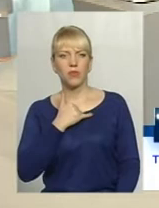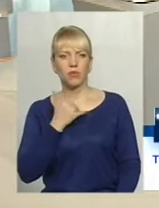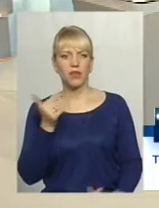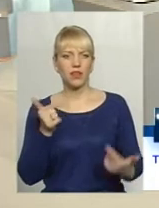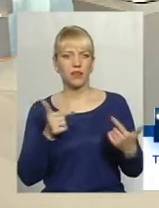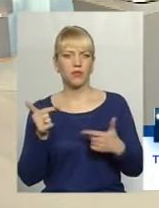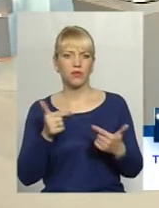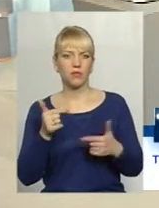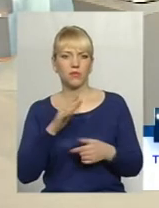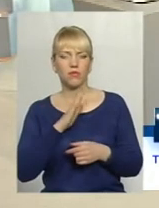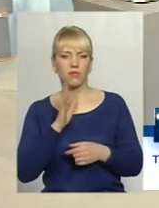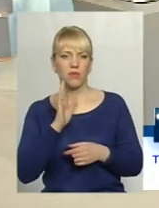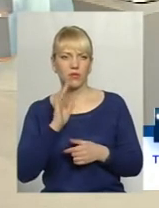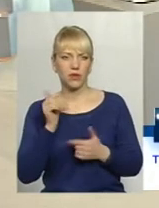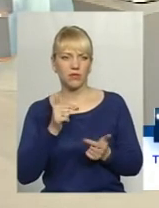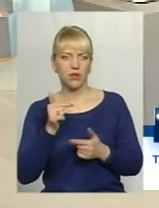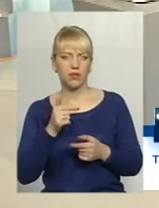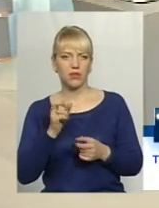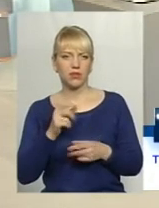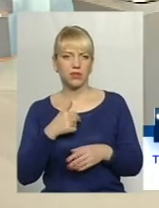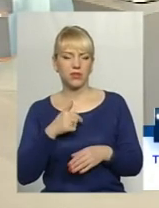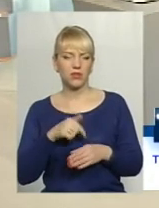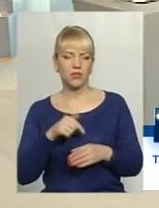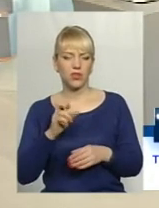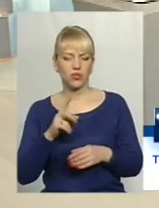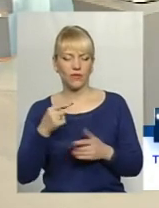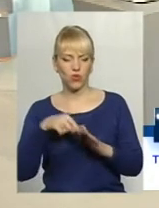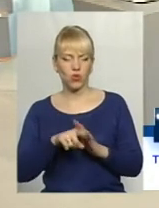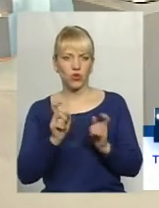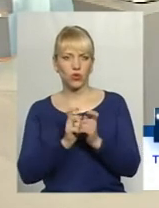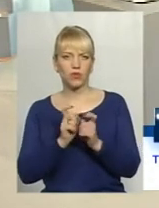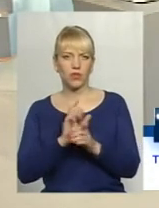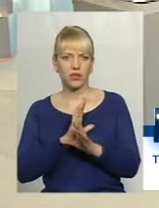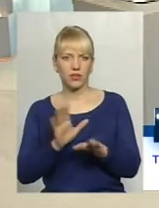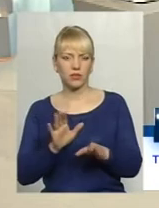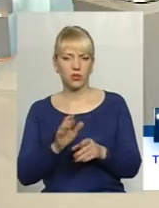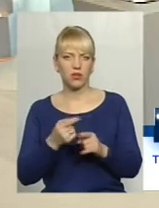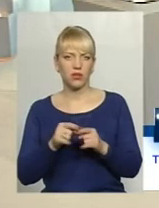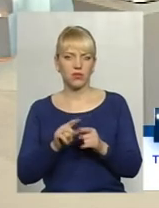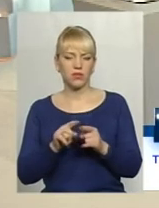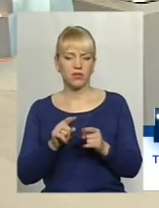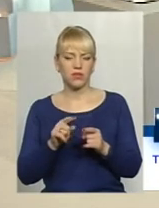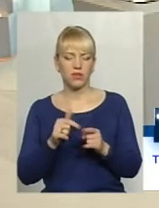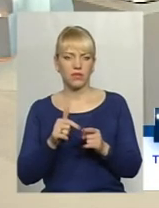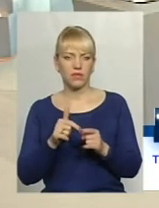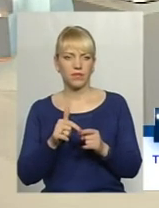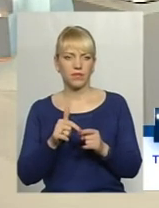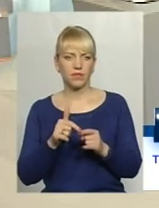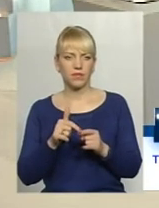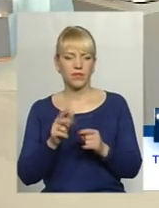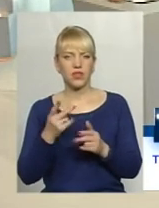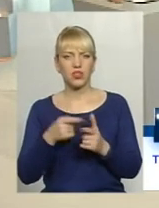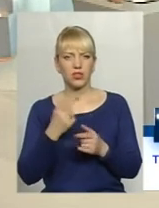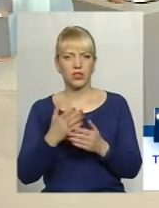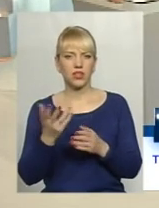навчатися реагувати, щоб цих внутрішніх конфліктів не було. В такому випадку висловлює психокорестіля.